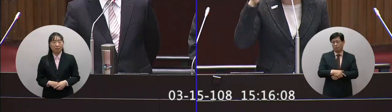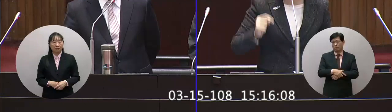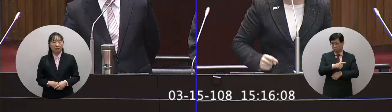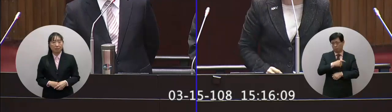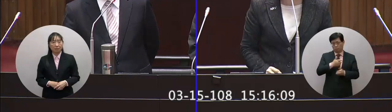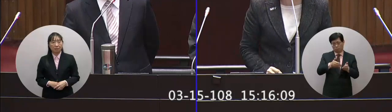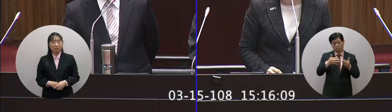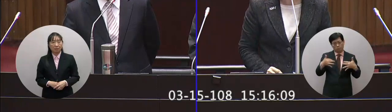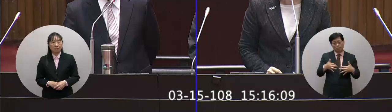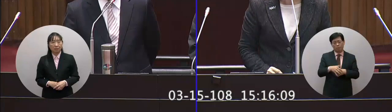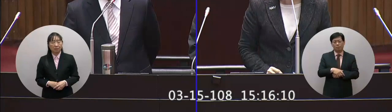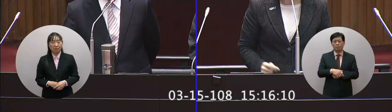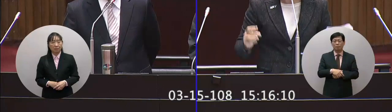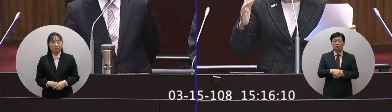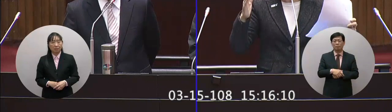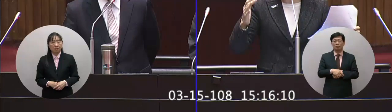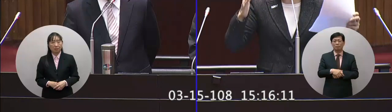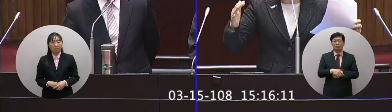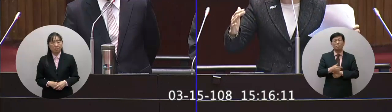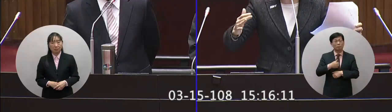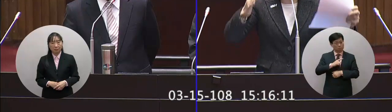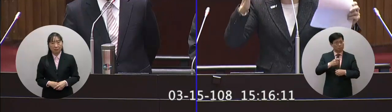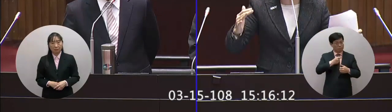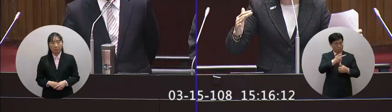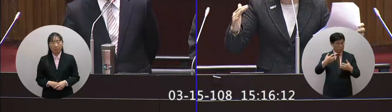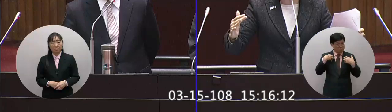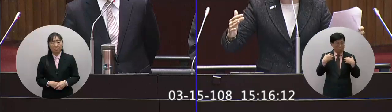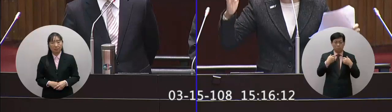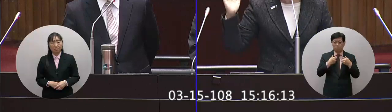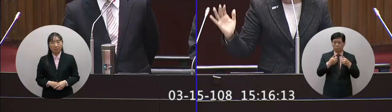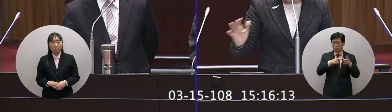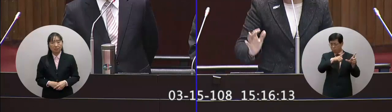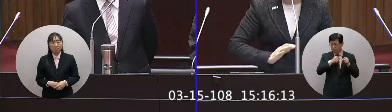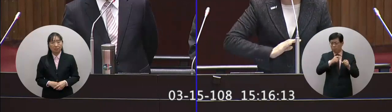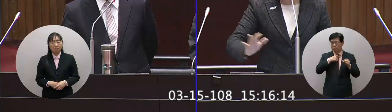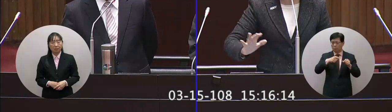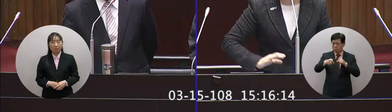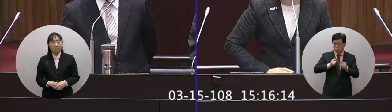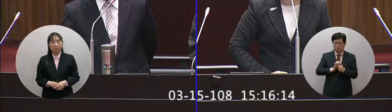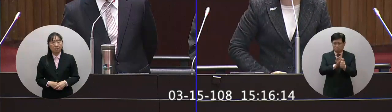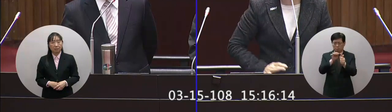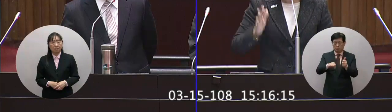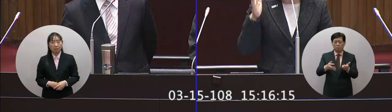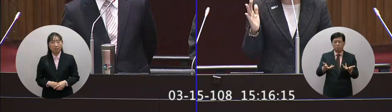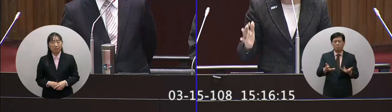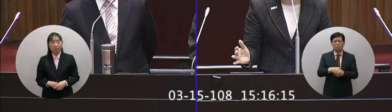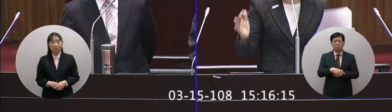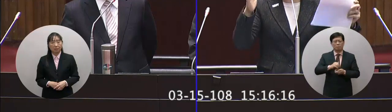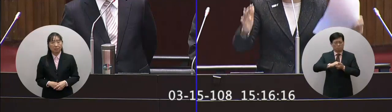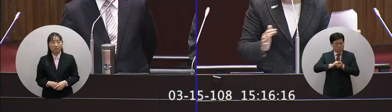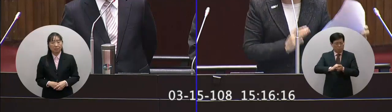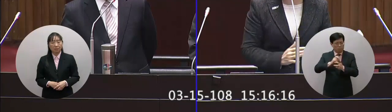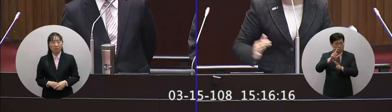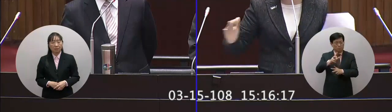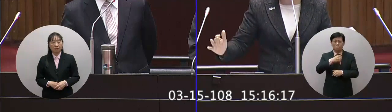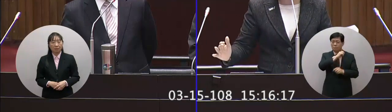這個是很重要的問題所以我們要負責任的執政來推廣這個政策一定要